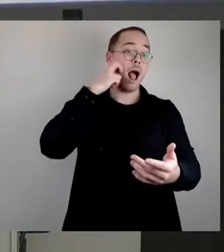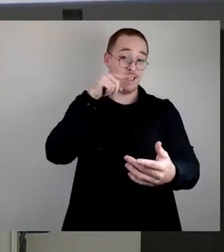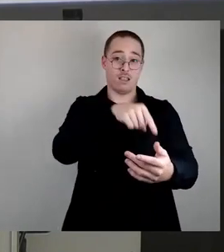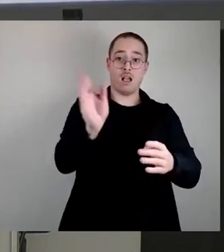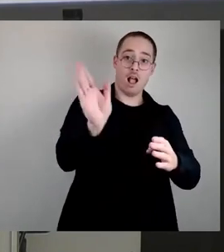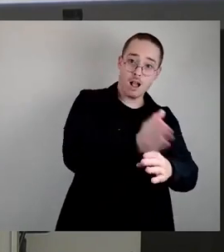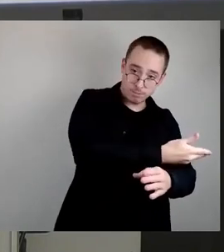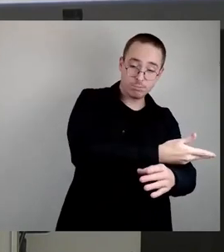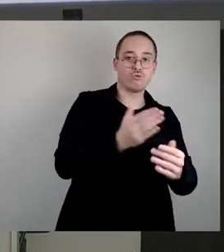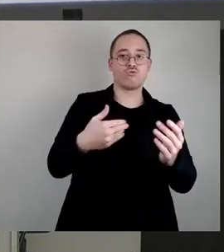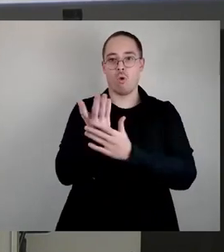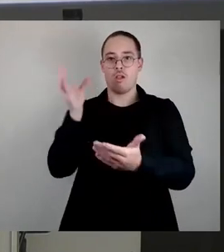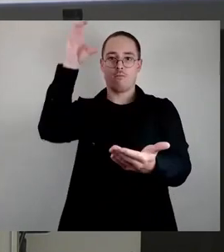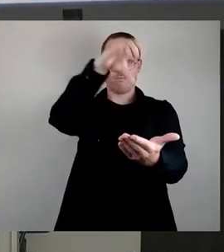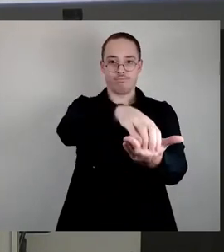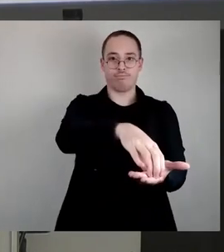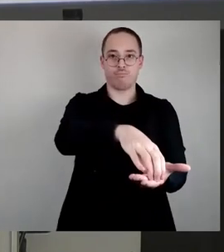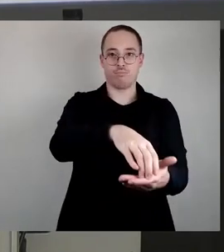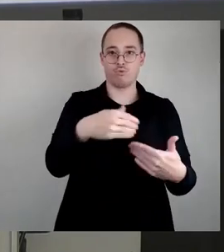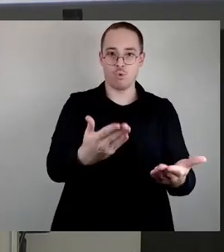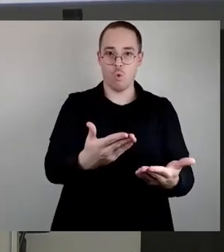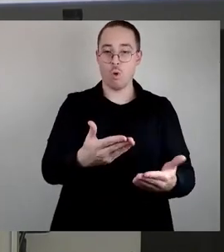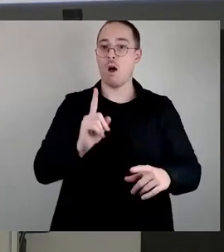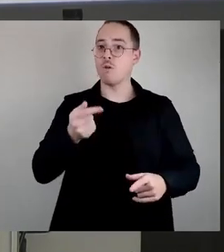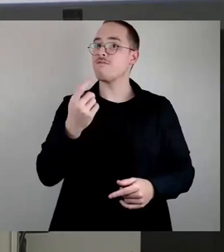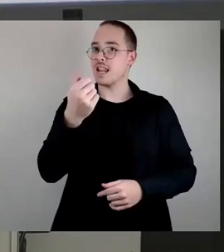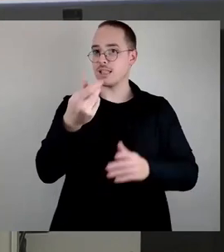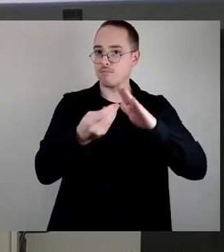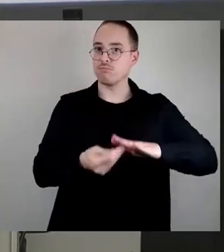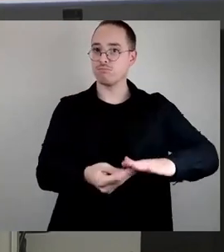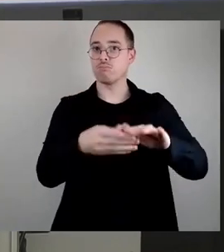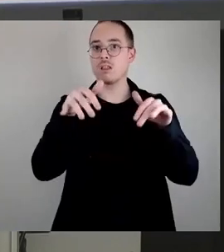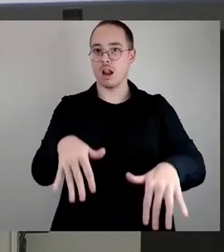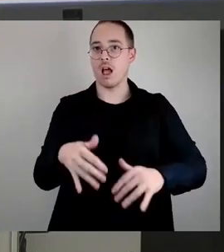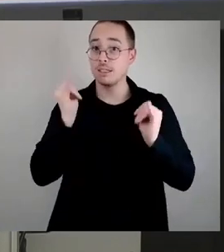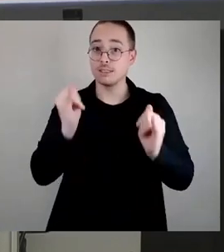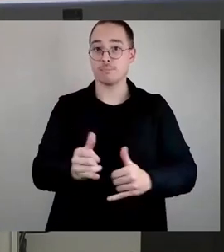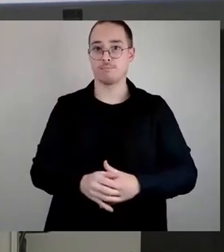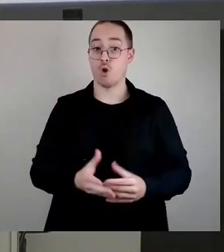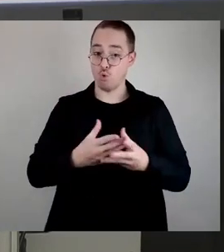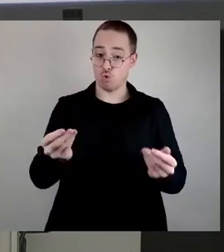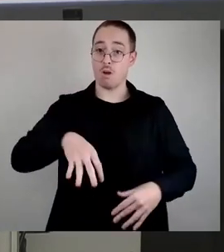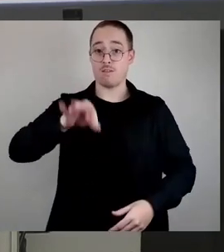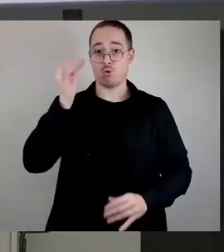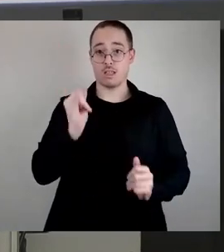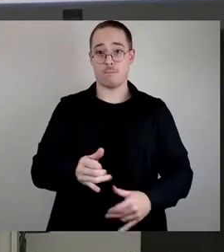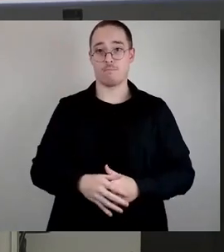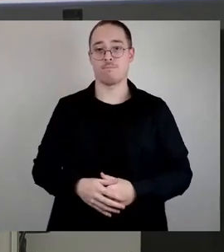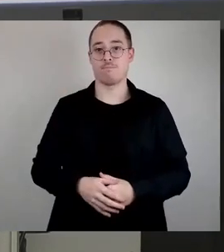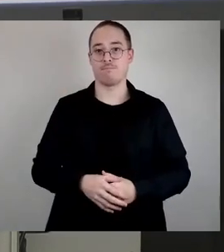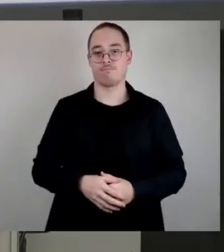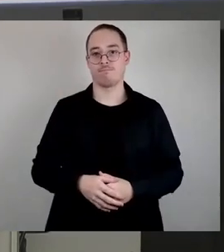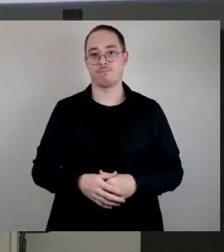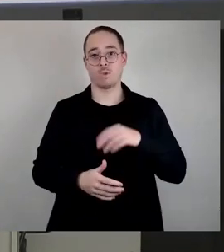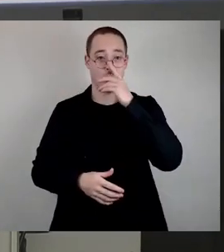finanziell untersetzt. Also es wurde explizit gesagt, es ist eine Lösung da. Ja, und die Schule sagt